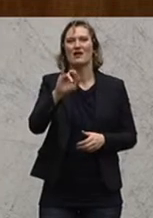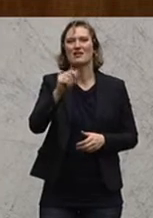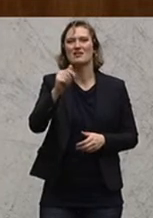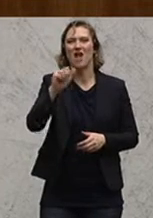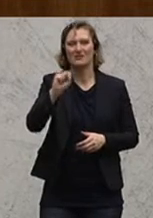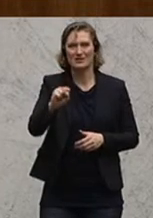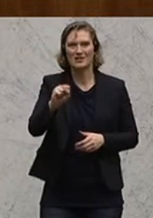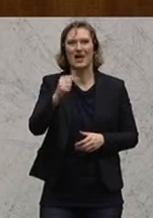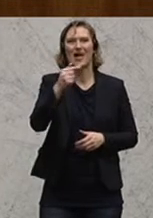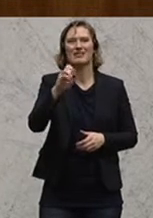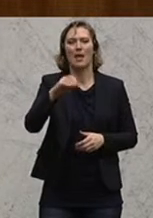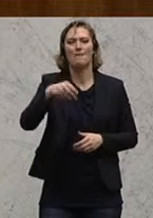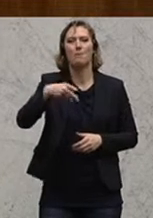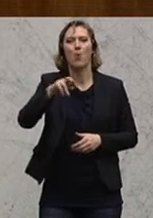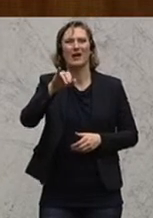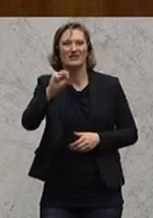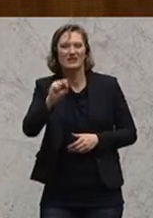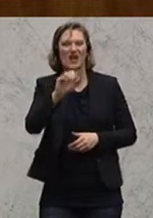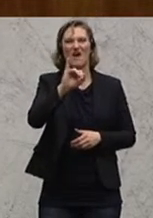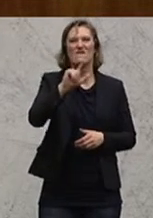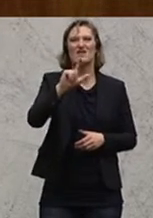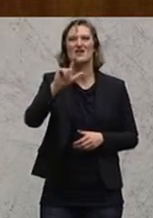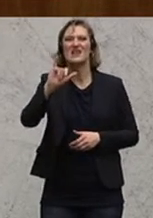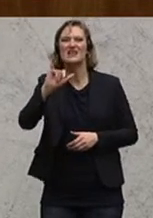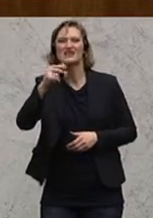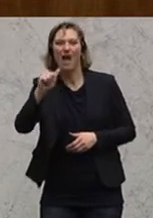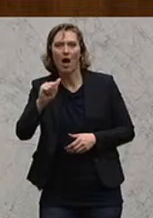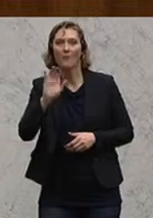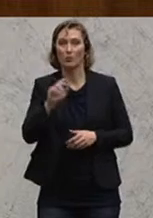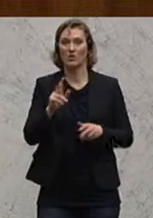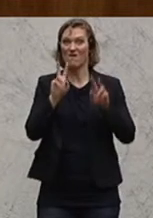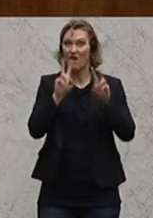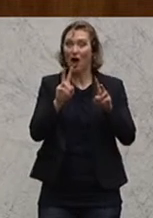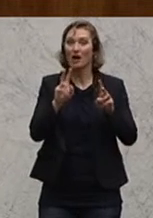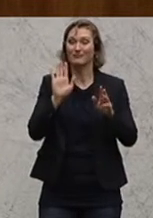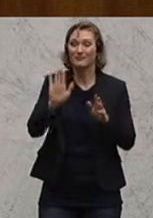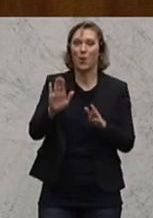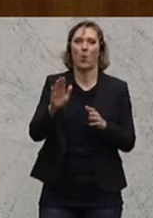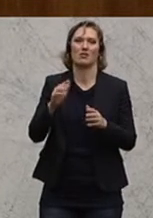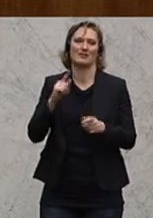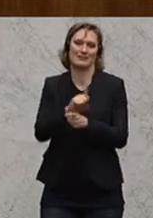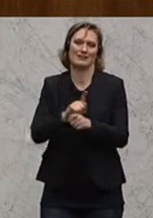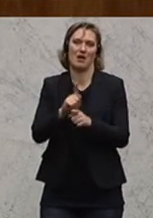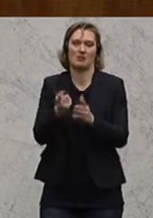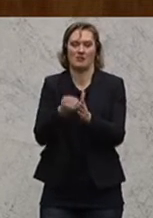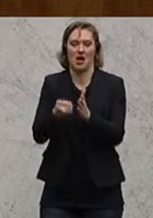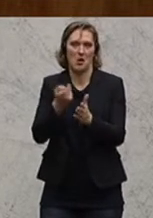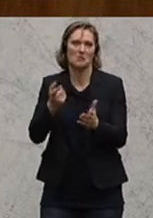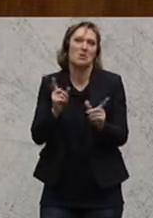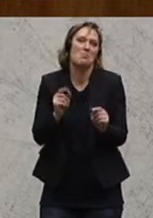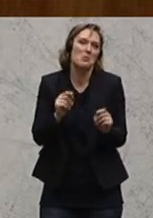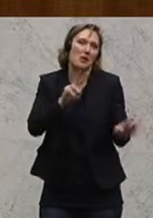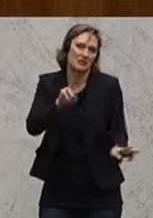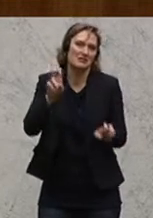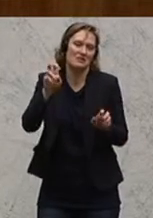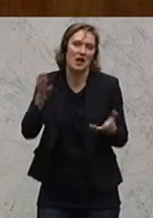die Wahrheit ist eine Tochter der Zeit, werte Kolleginnen und Kollegen, und anleitungsweise ist